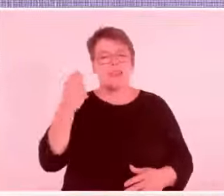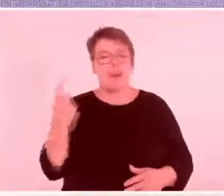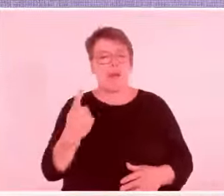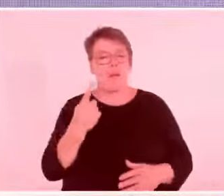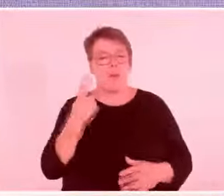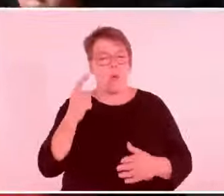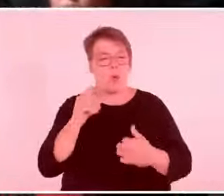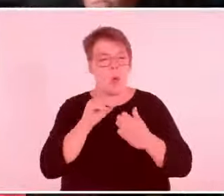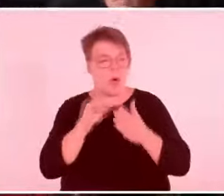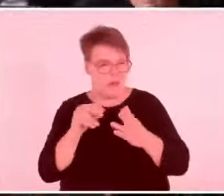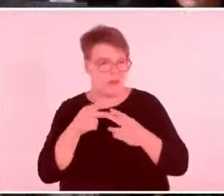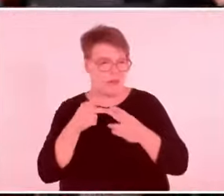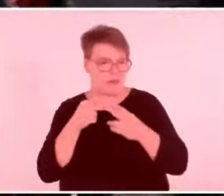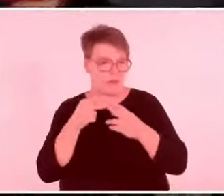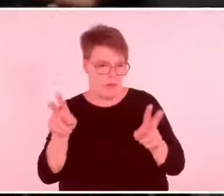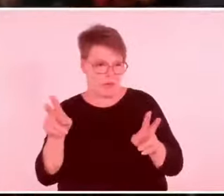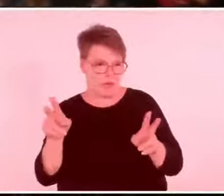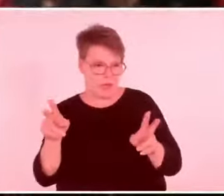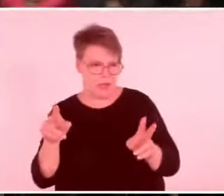Slavoj Žižek.